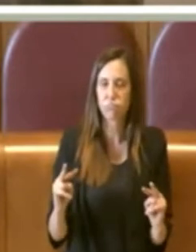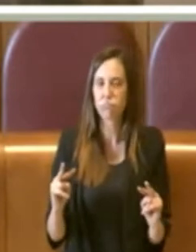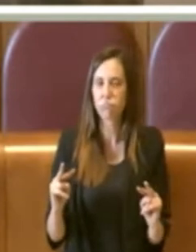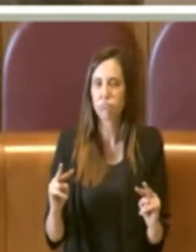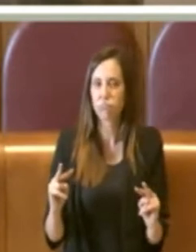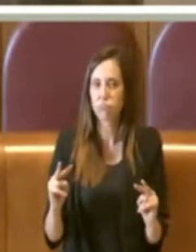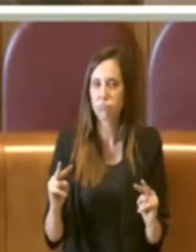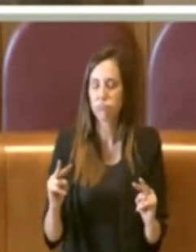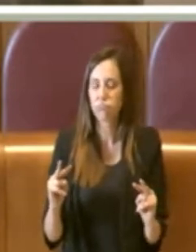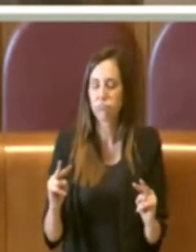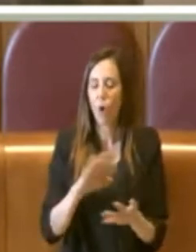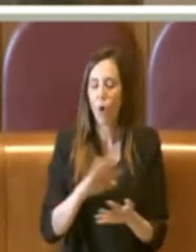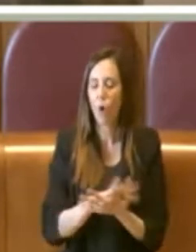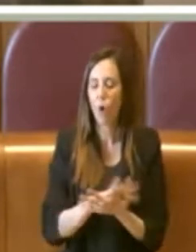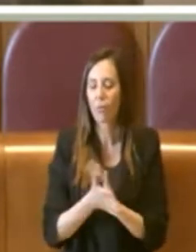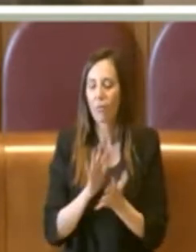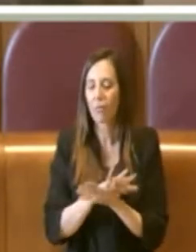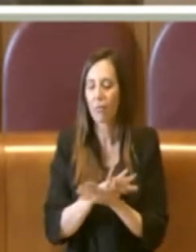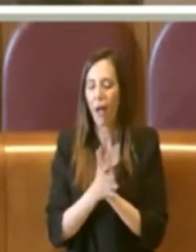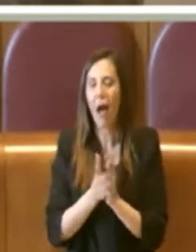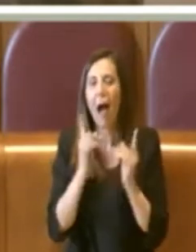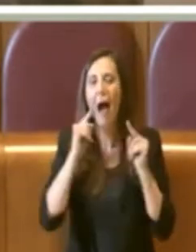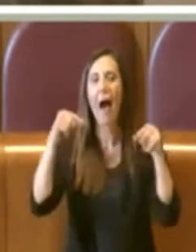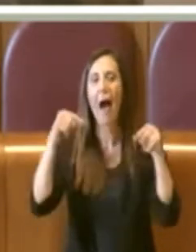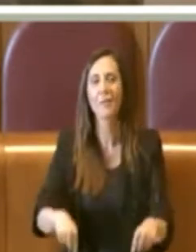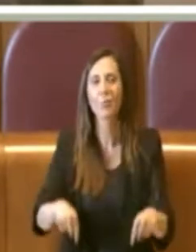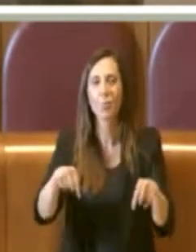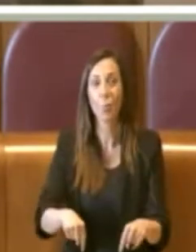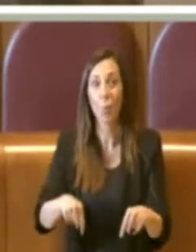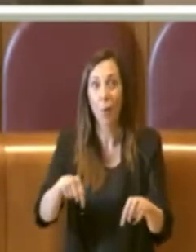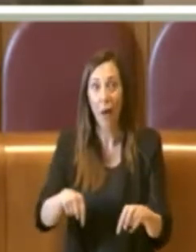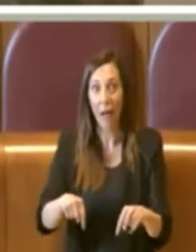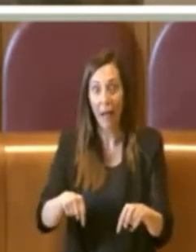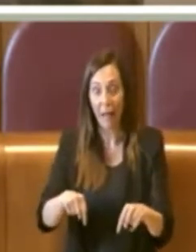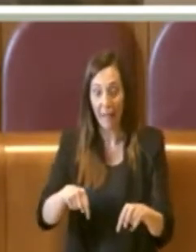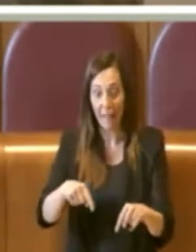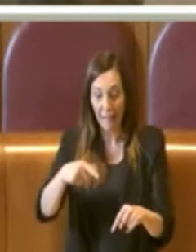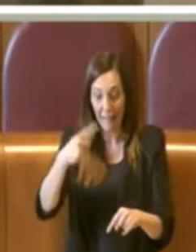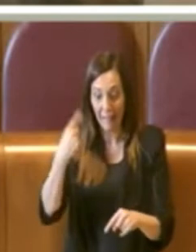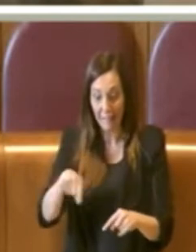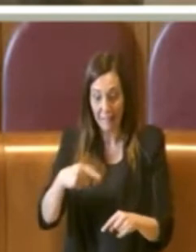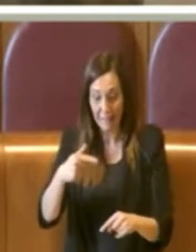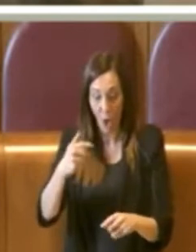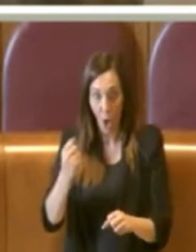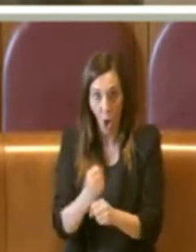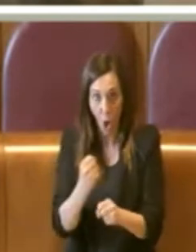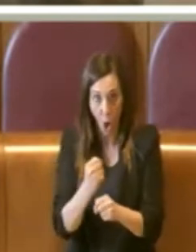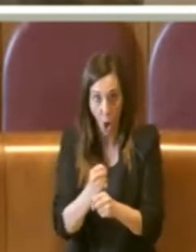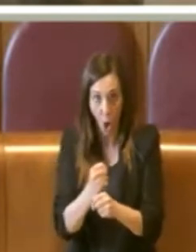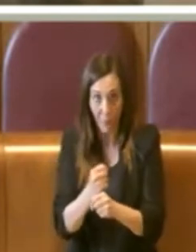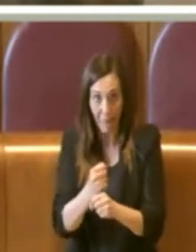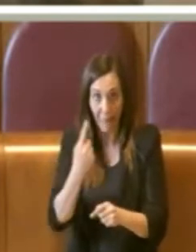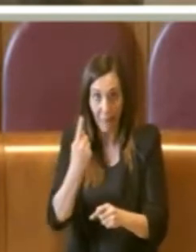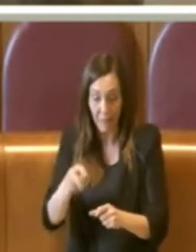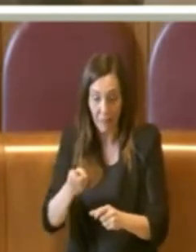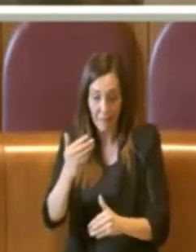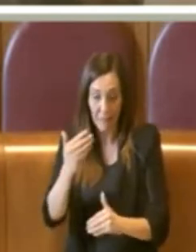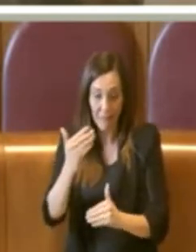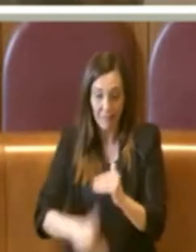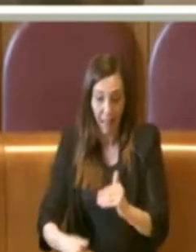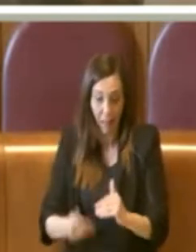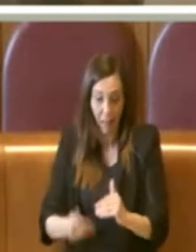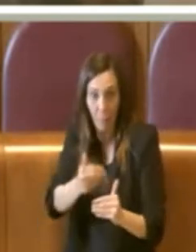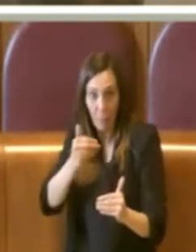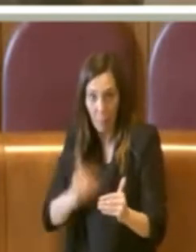servizio attuale che vada a scadere prima della realizzazione di queste opere e poi successivamente rinnovare un nuovo